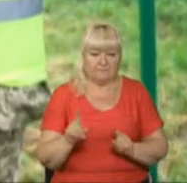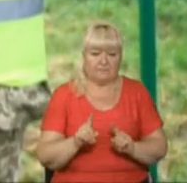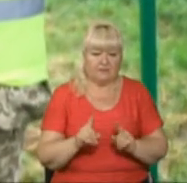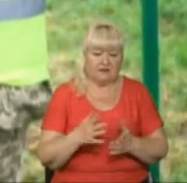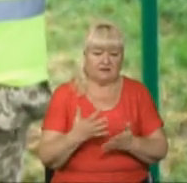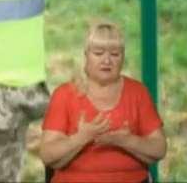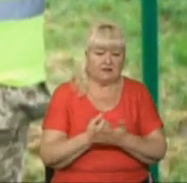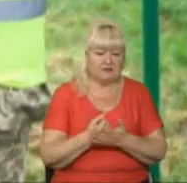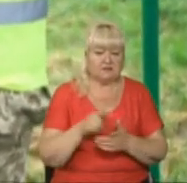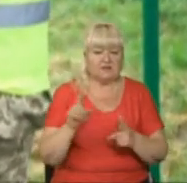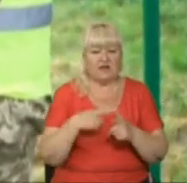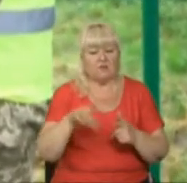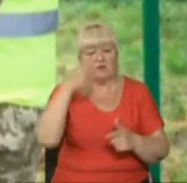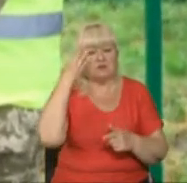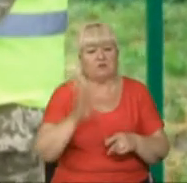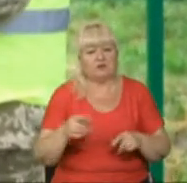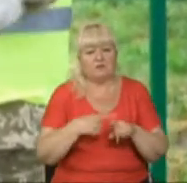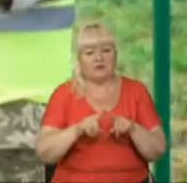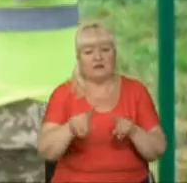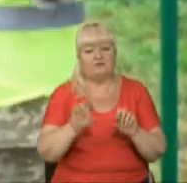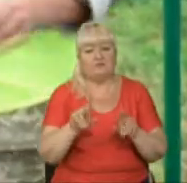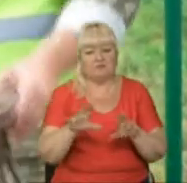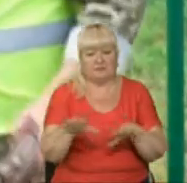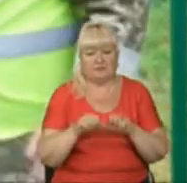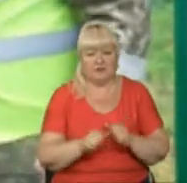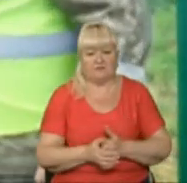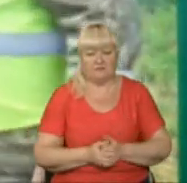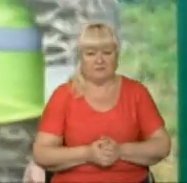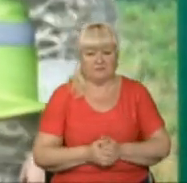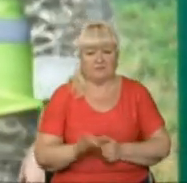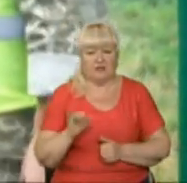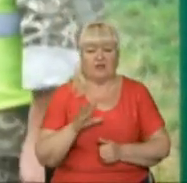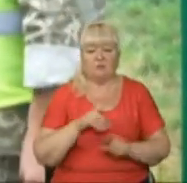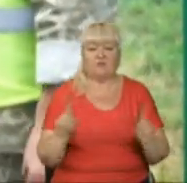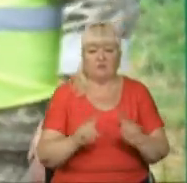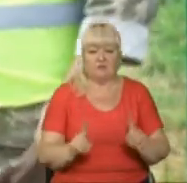-напросто забули про неї, то він би її забрав. І був би, що?